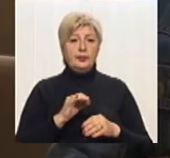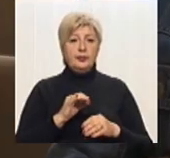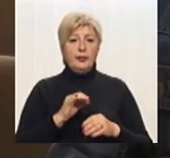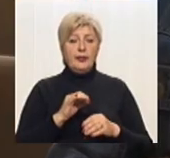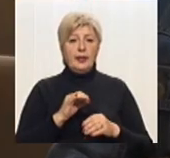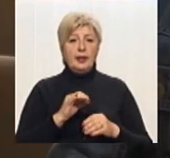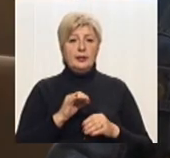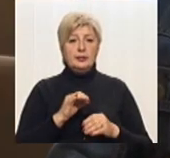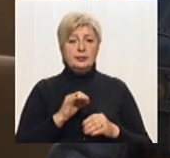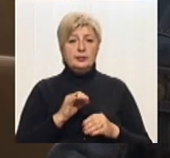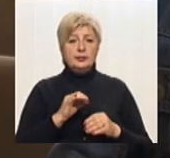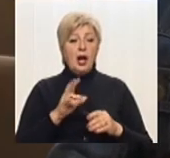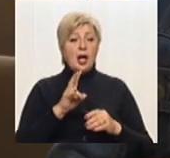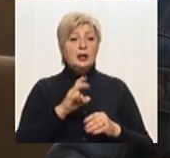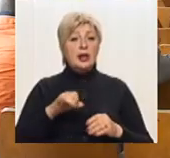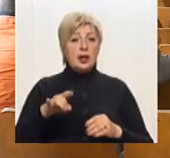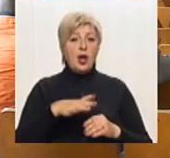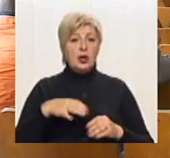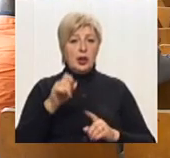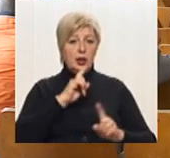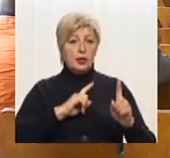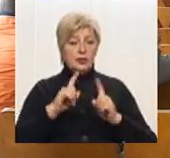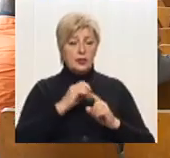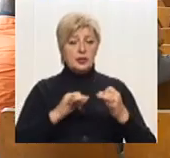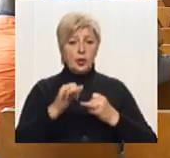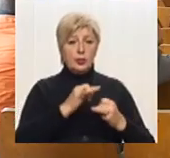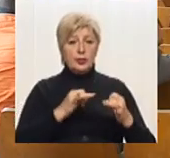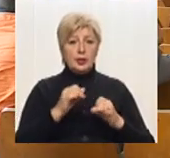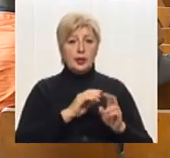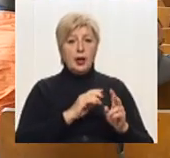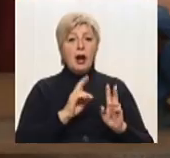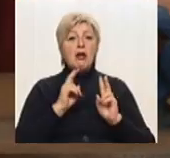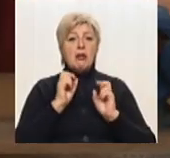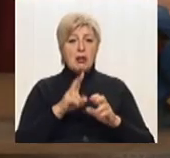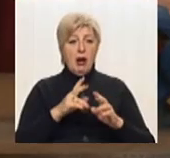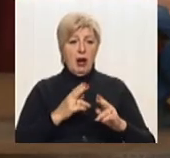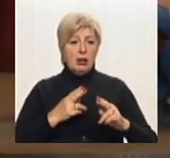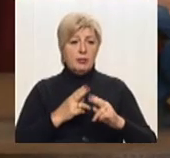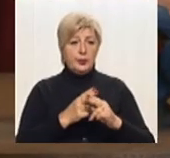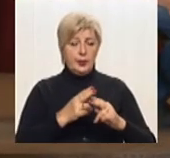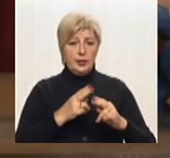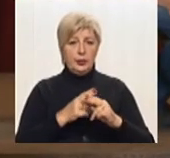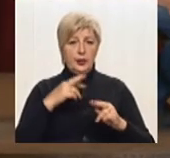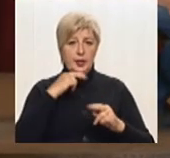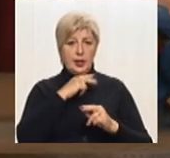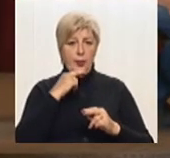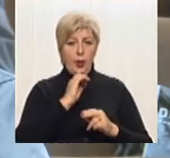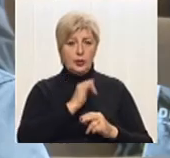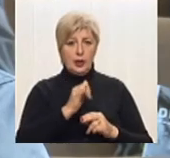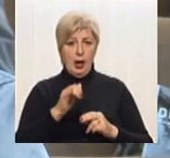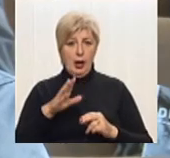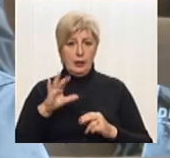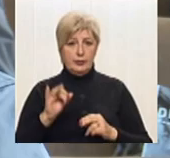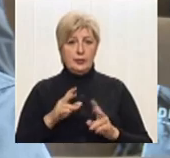'єднання «Дніпровський пасічник». На регіональній конференції обговорювали, яким чином попередити потрави, дії і заходи, у разі якщо потрава